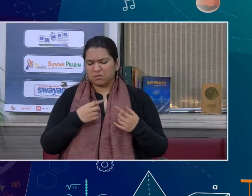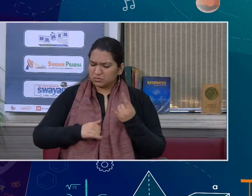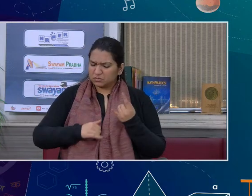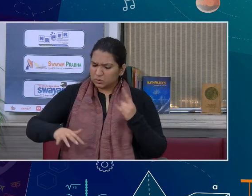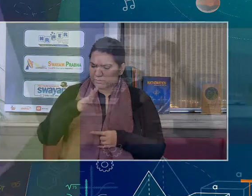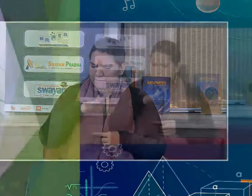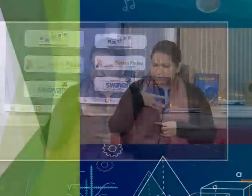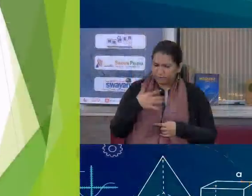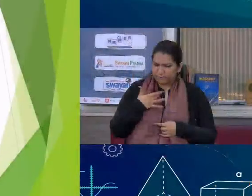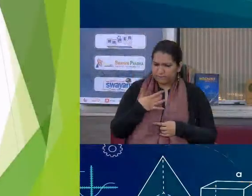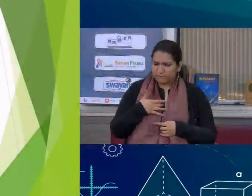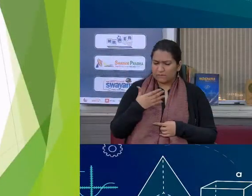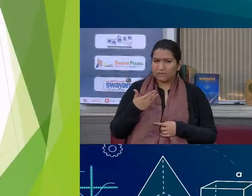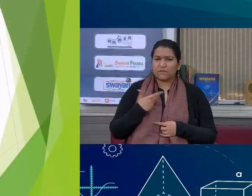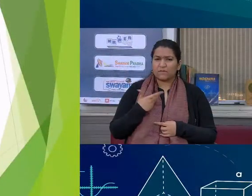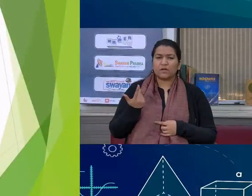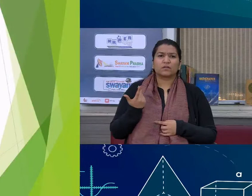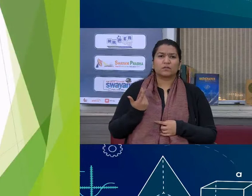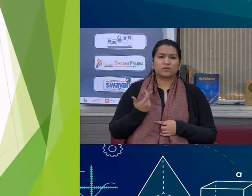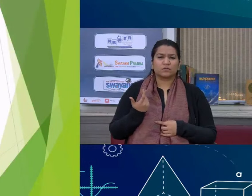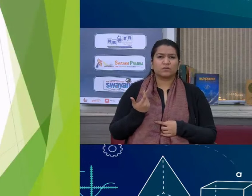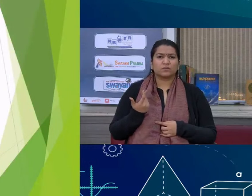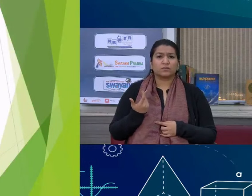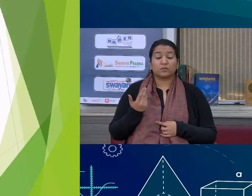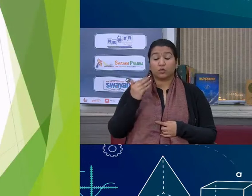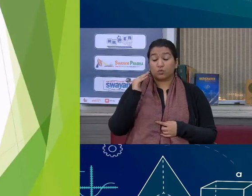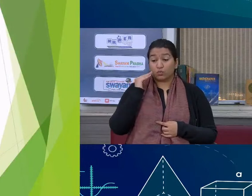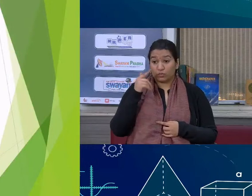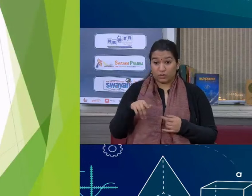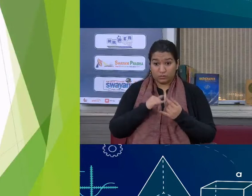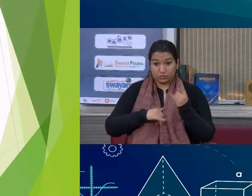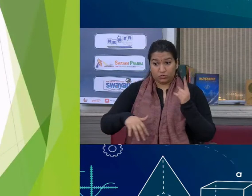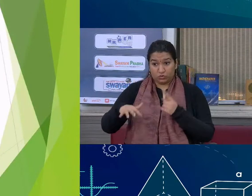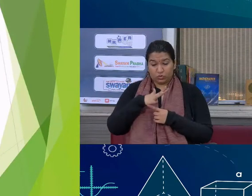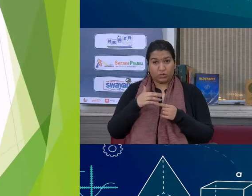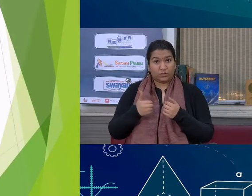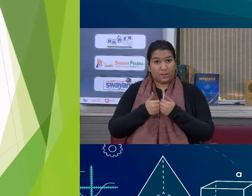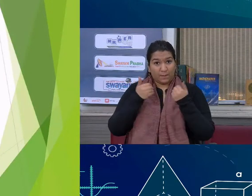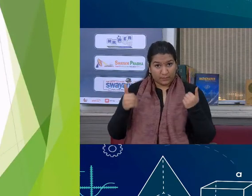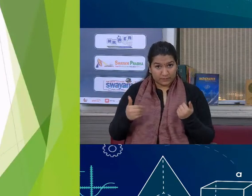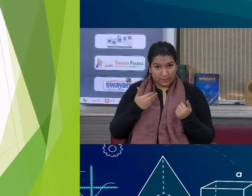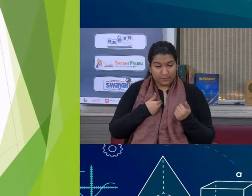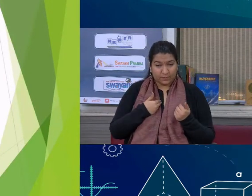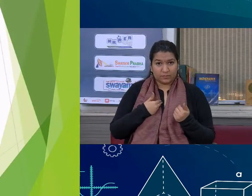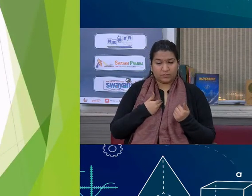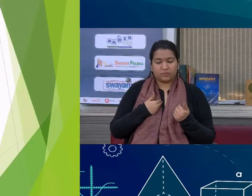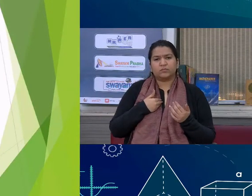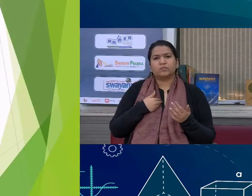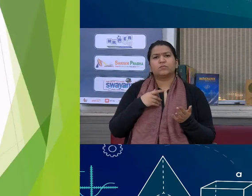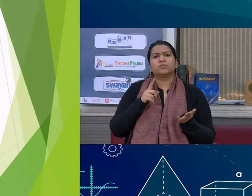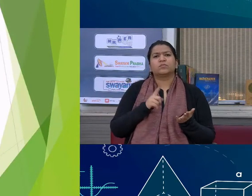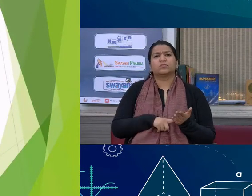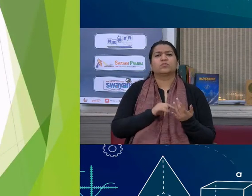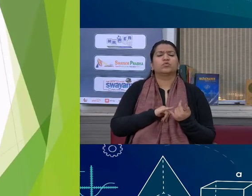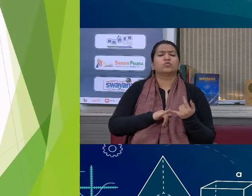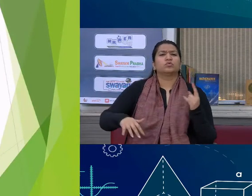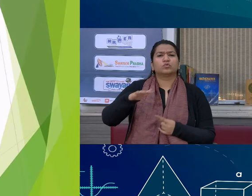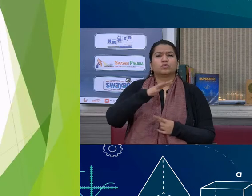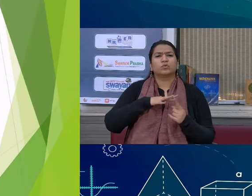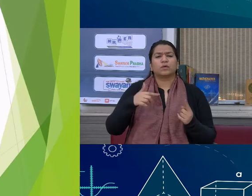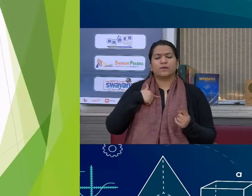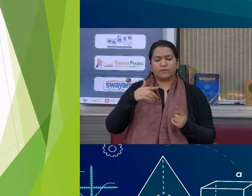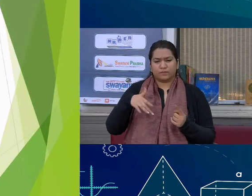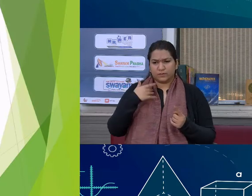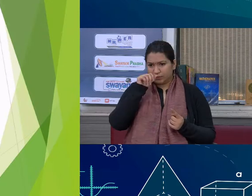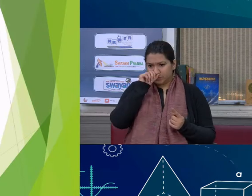बनाता हूं तो जप इसमांग निए तो मैं संसार से विरखत भी होता हूं और